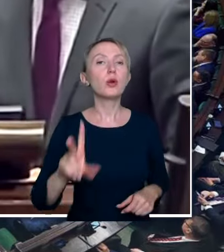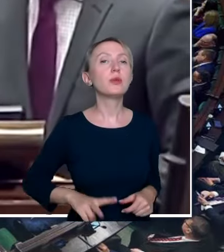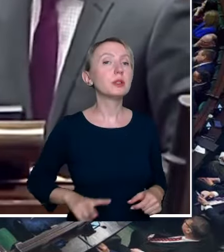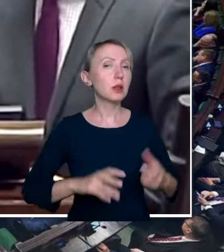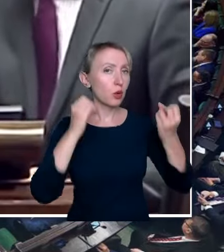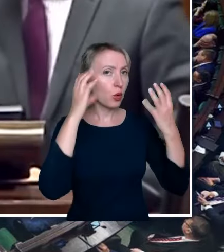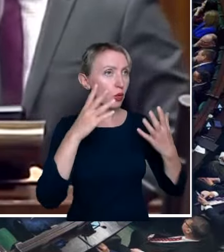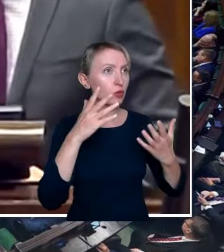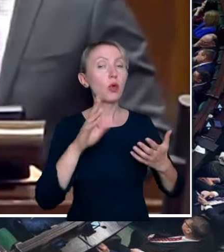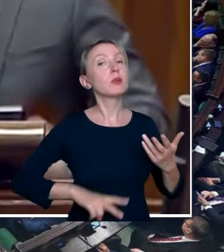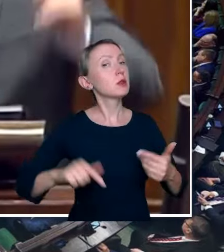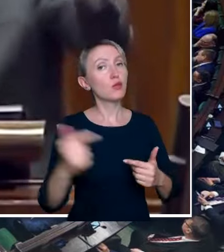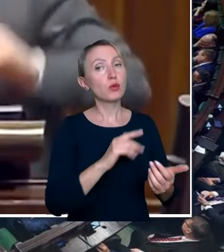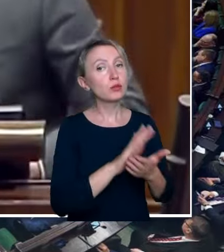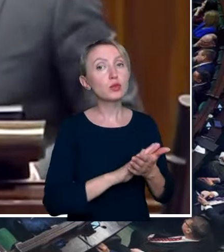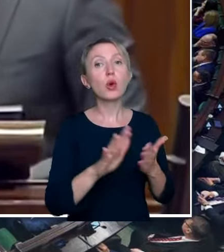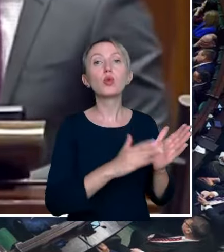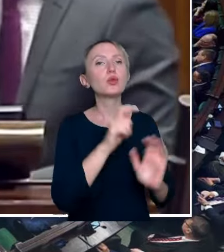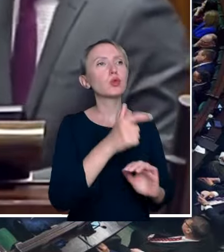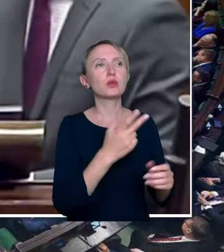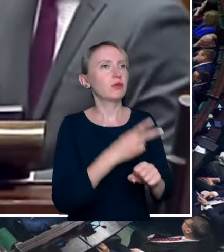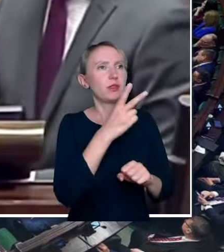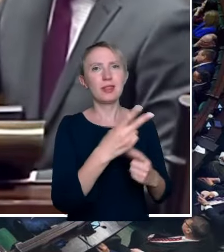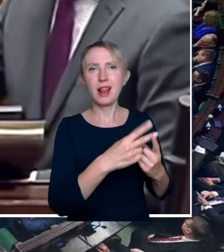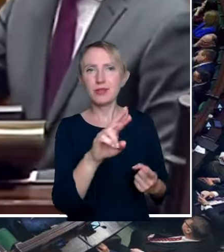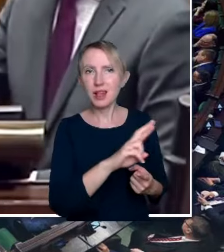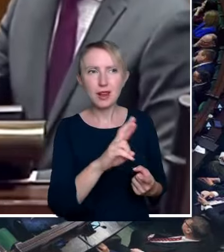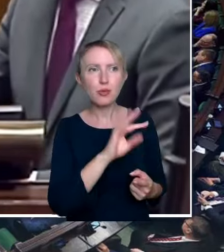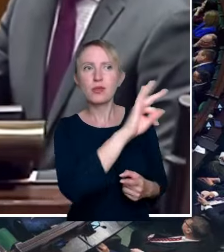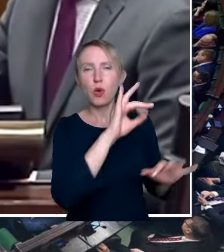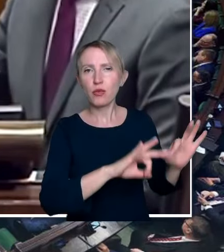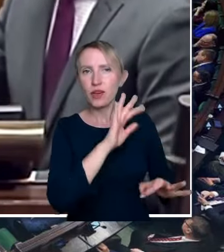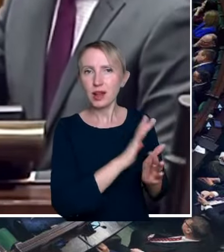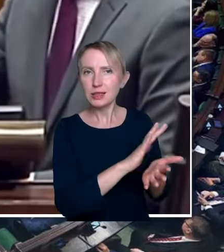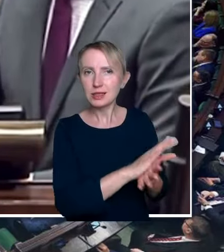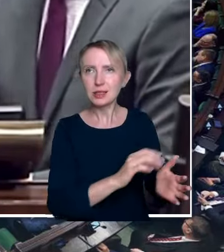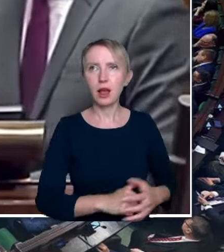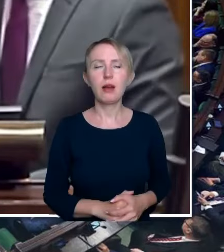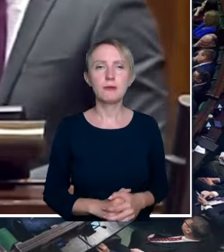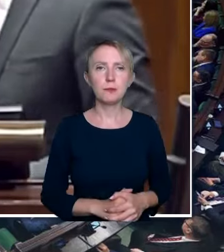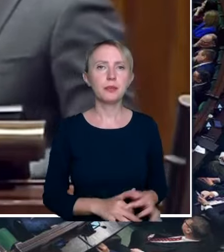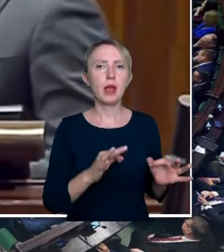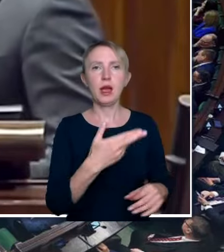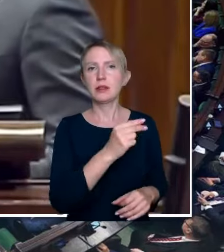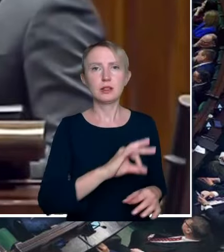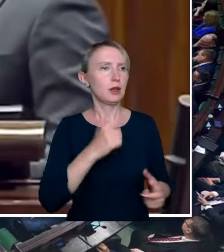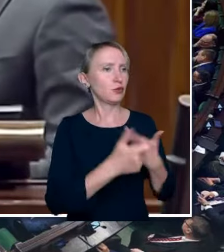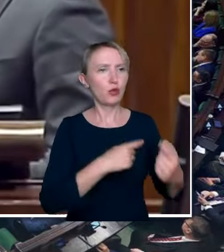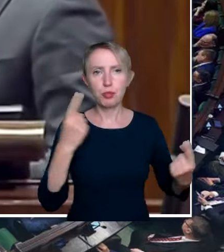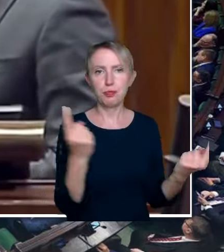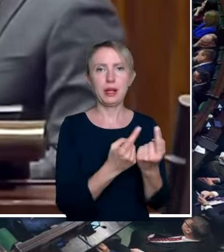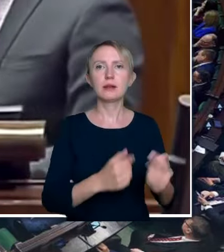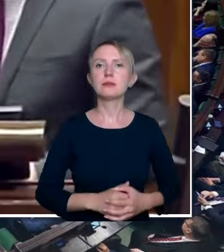resort musi przeprosić. Donald Tusk nie wpuszcza nas na swoje konferencje. Teraz Sławomir Nitras wpisuje się